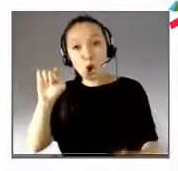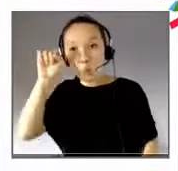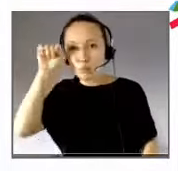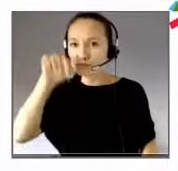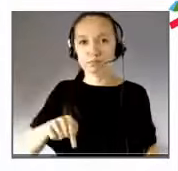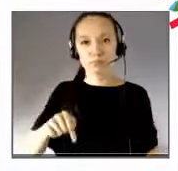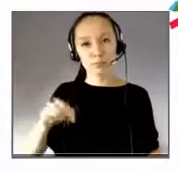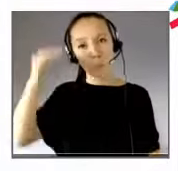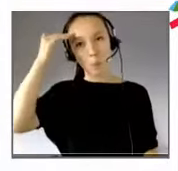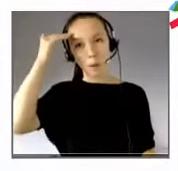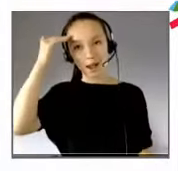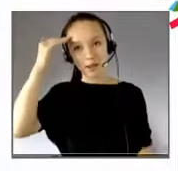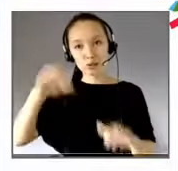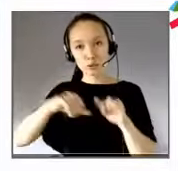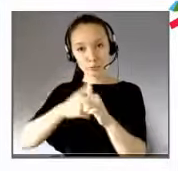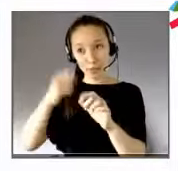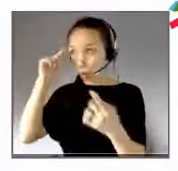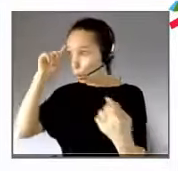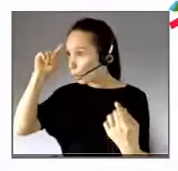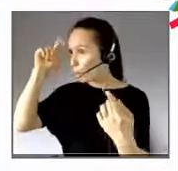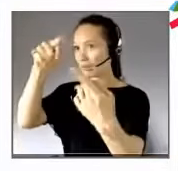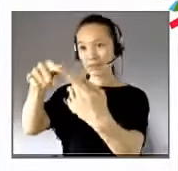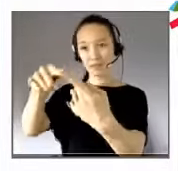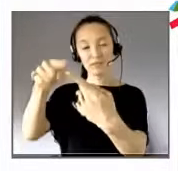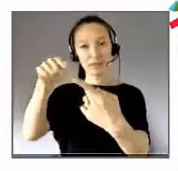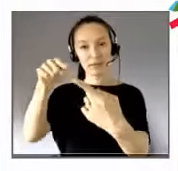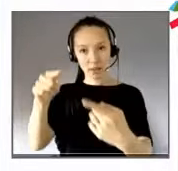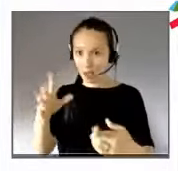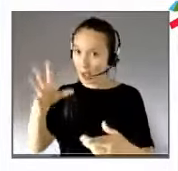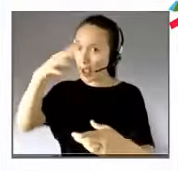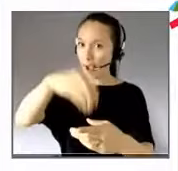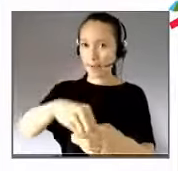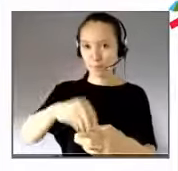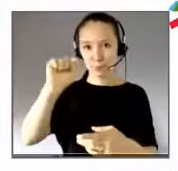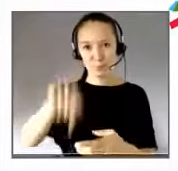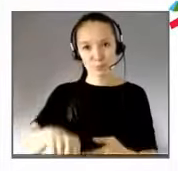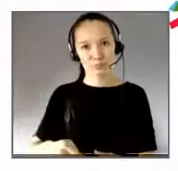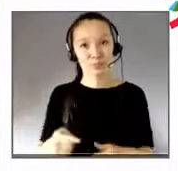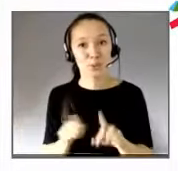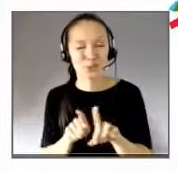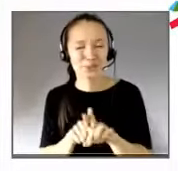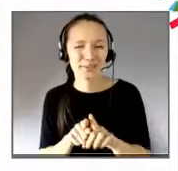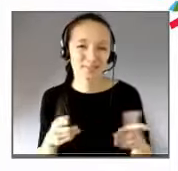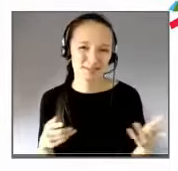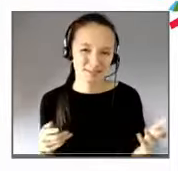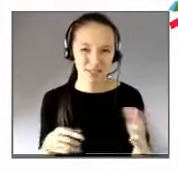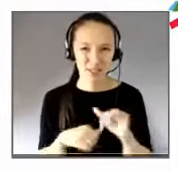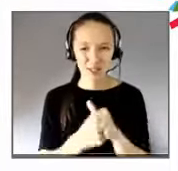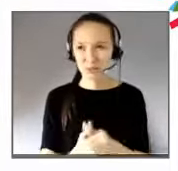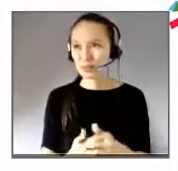'objectif ? Oui, bien sûr, parce sinon, sera très vite. Et en plus, c'est performatique parce que le fait